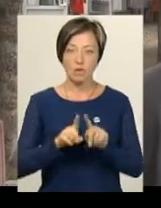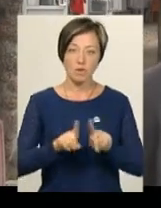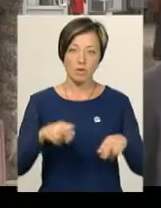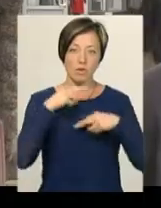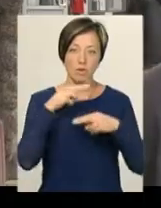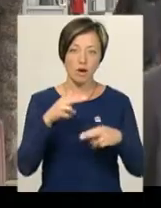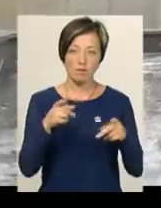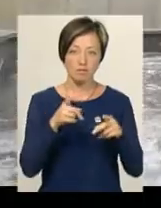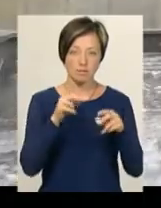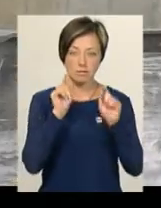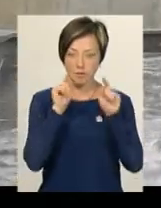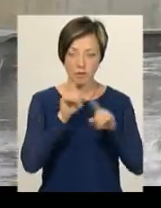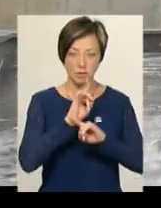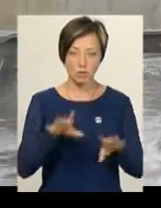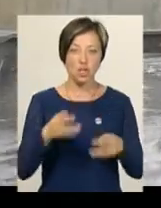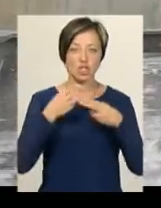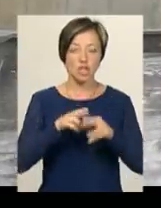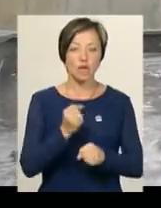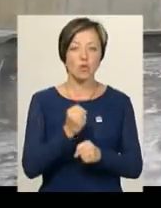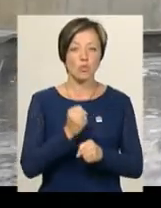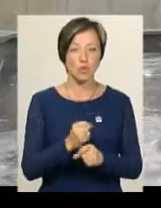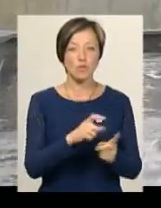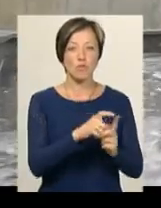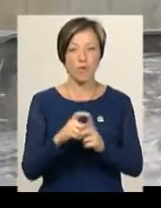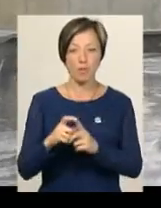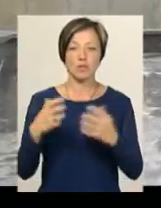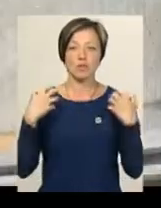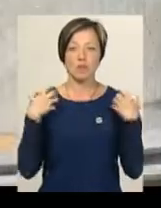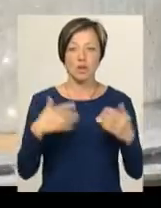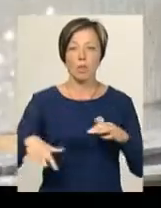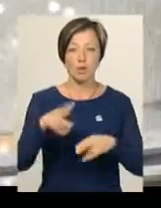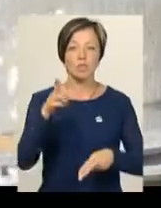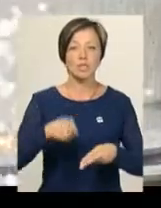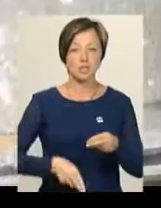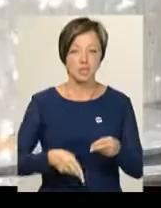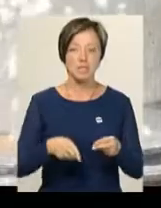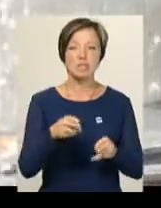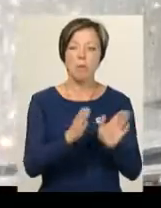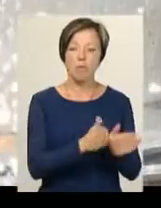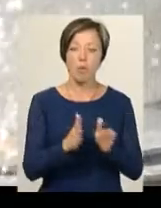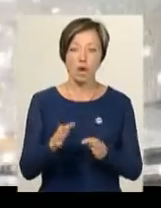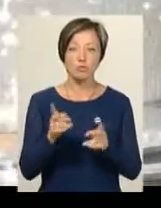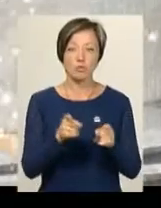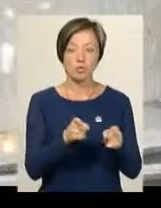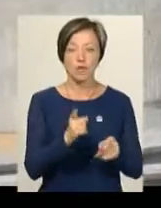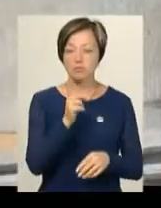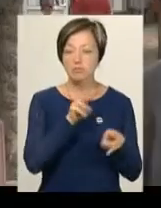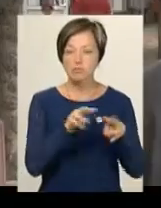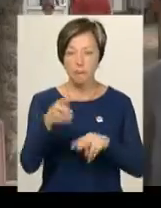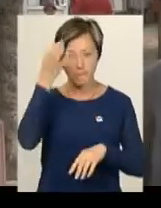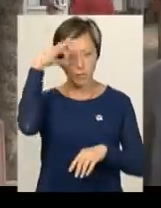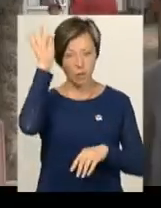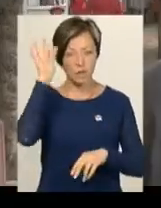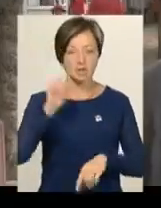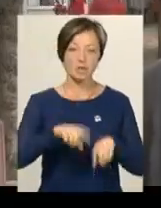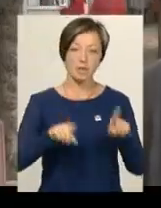і уваги не привертатимуть. Інженерні роботи, за словами Василя Новачка, на площі закінчили. За порядком, каже, тут слідкує поліція. Час